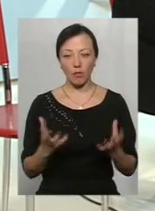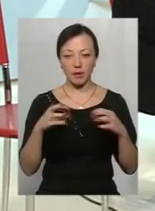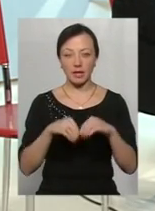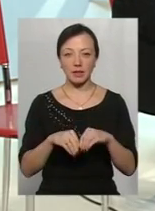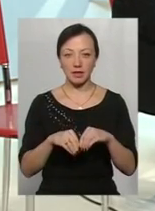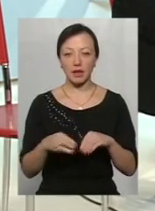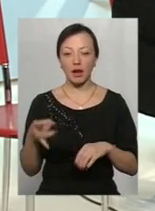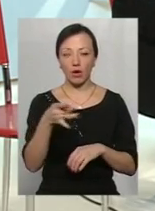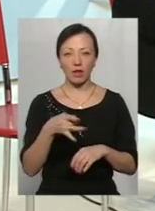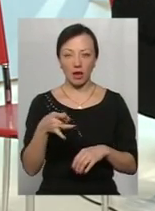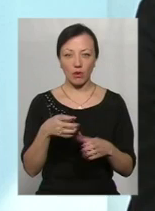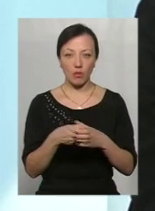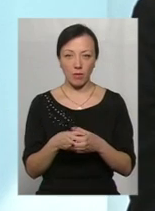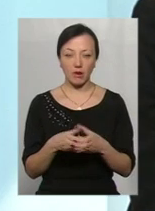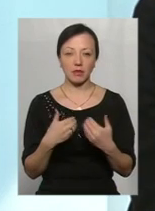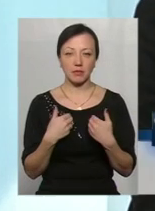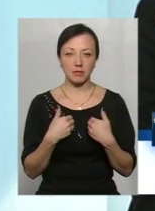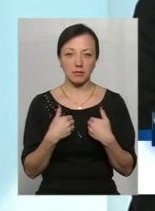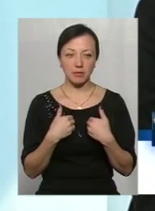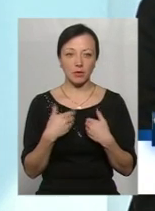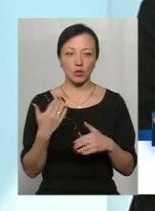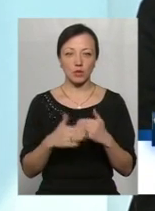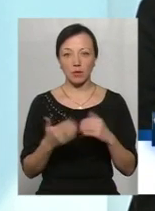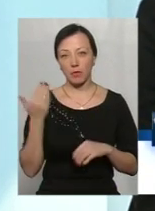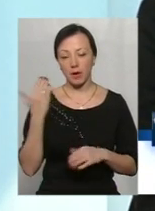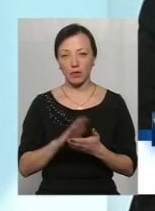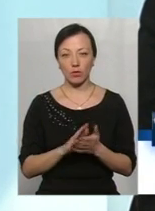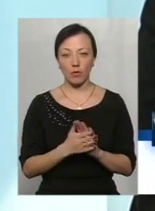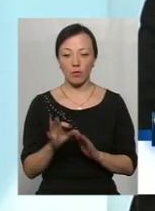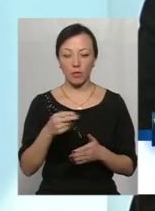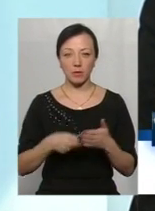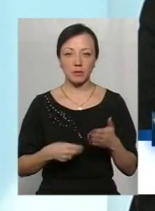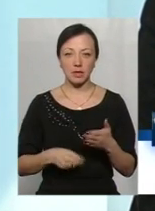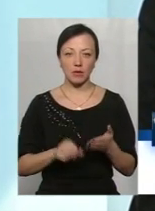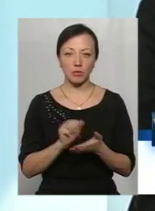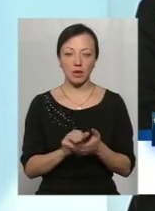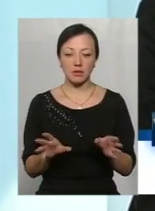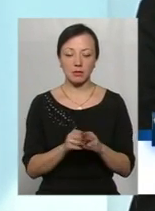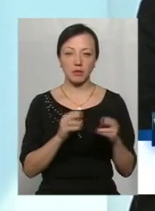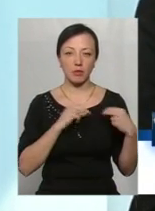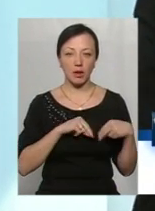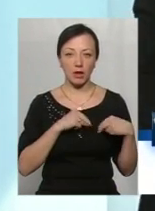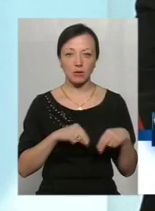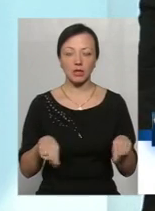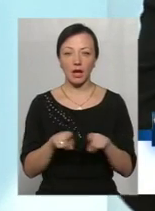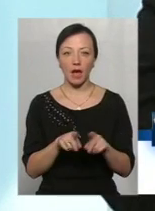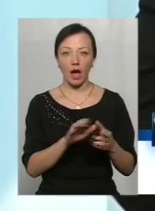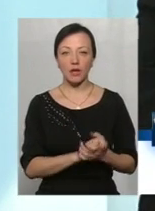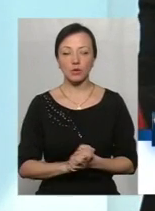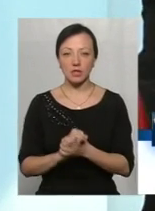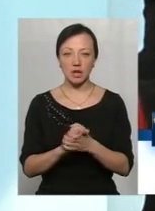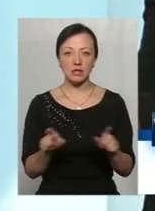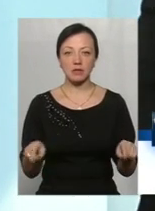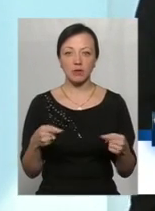регіональна, з якою ми вже попередньо домовились про підписання меморандуму про співпрацю. Такі асоціації теж